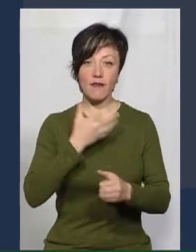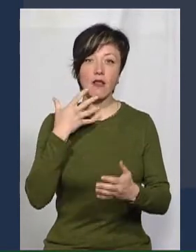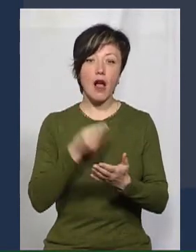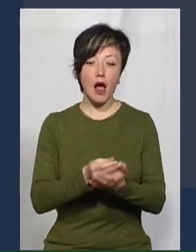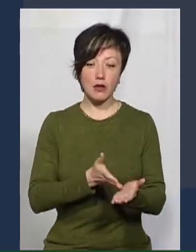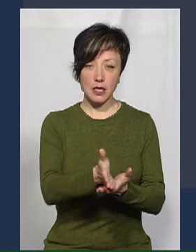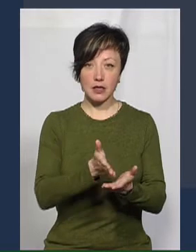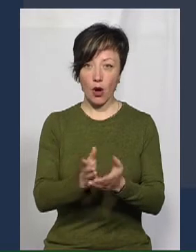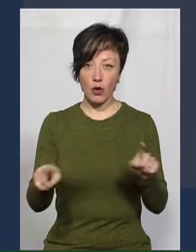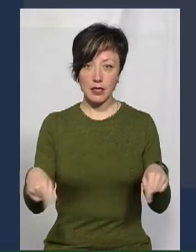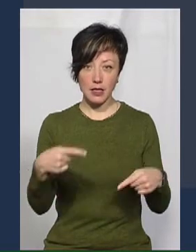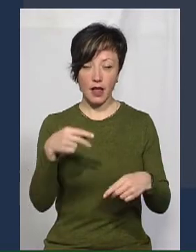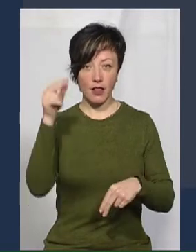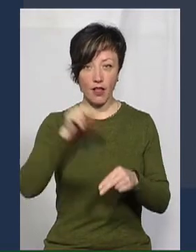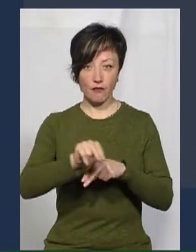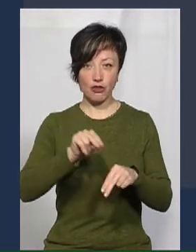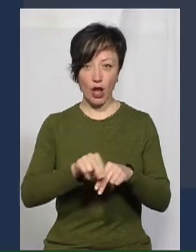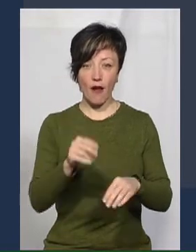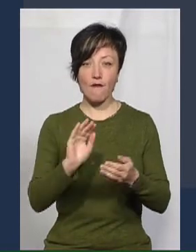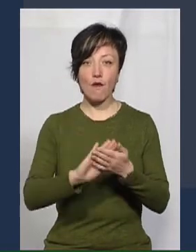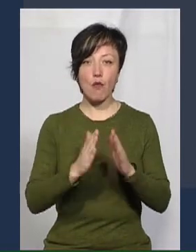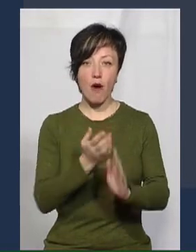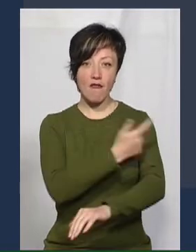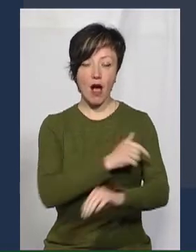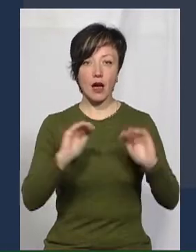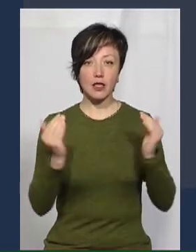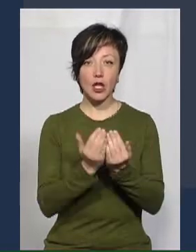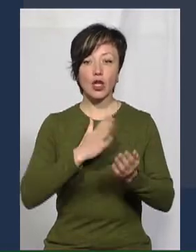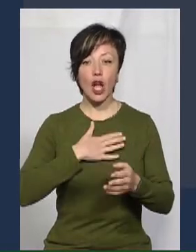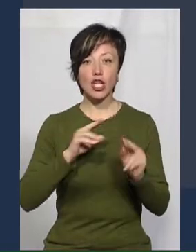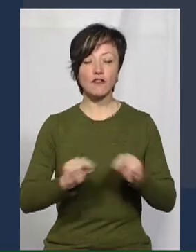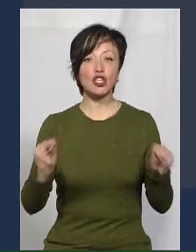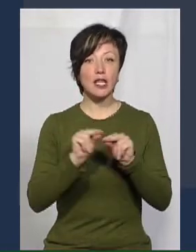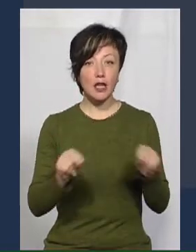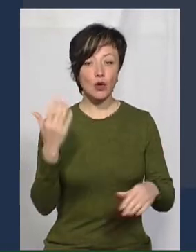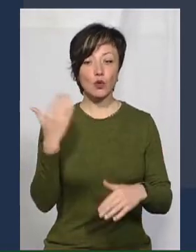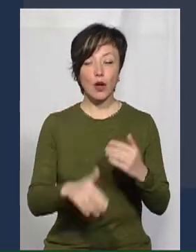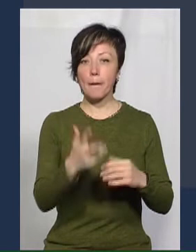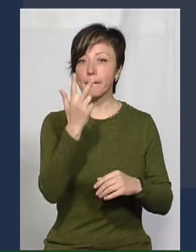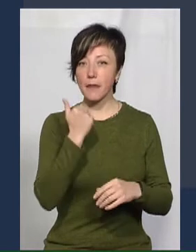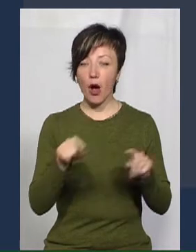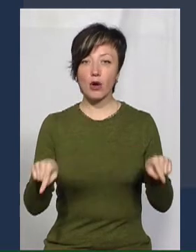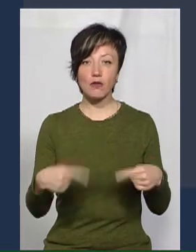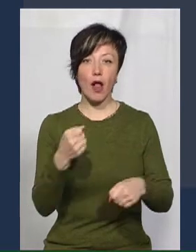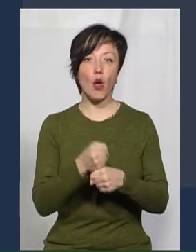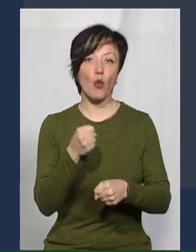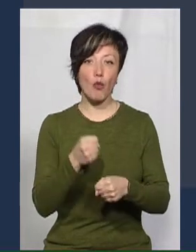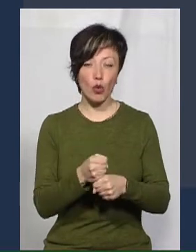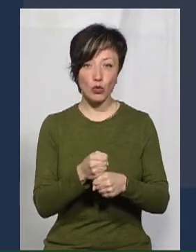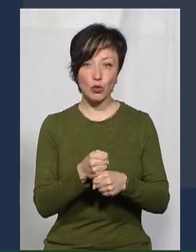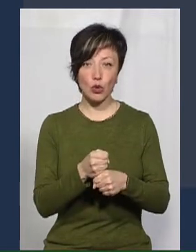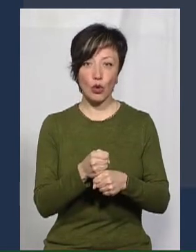стратегію організації навчання в умовах карантину. Наші вчителі вже прилаштувалися і організували роботу